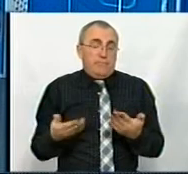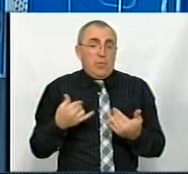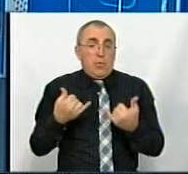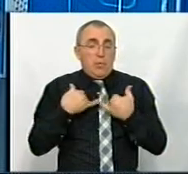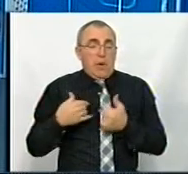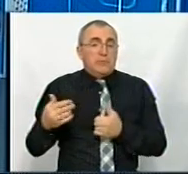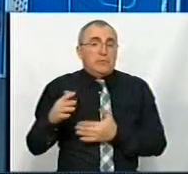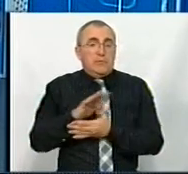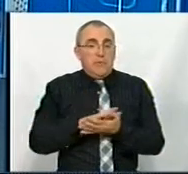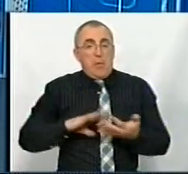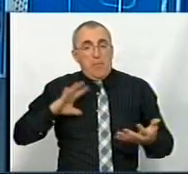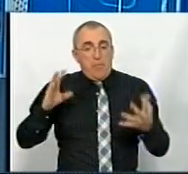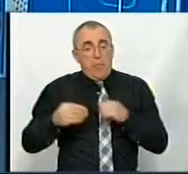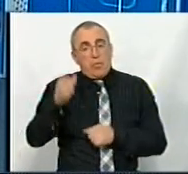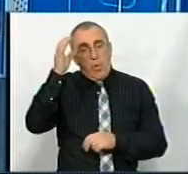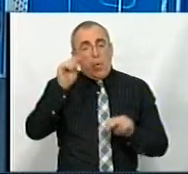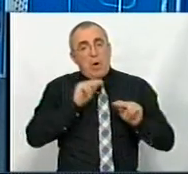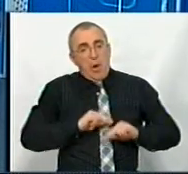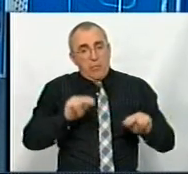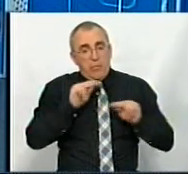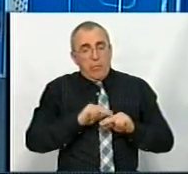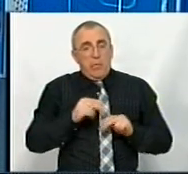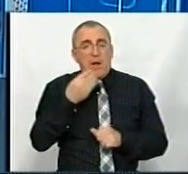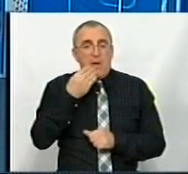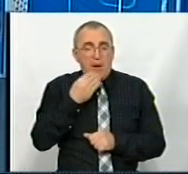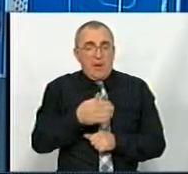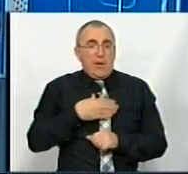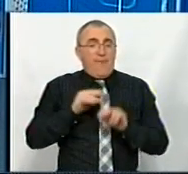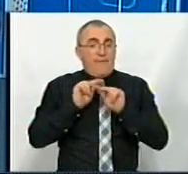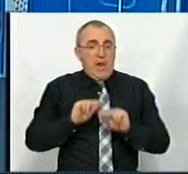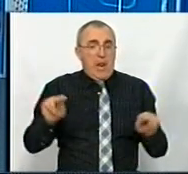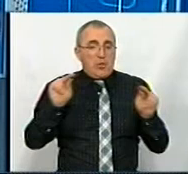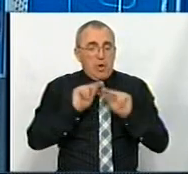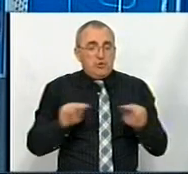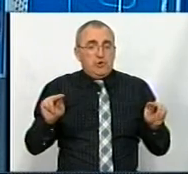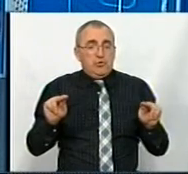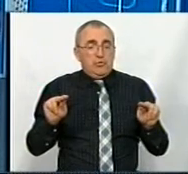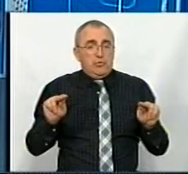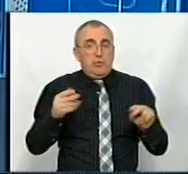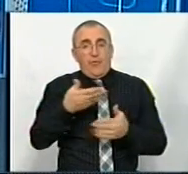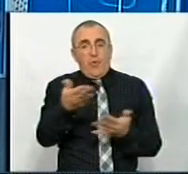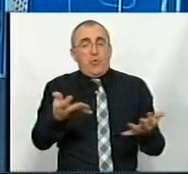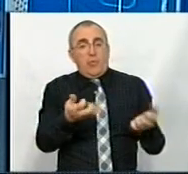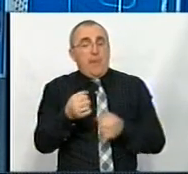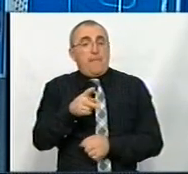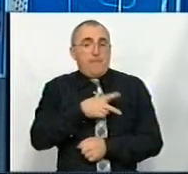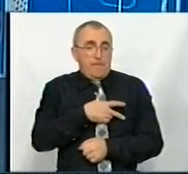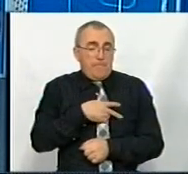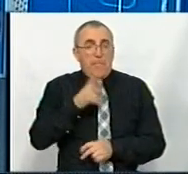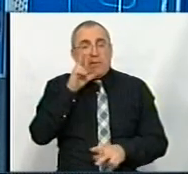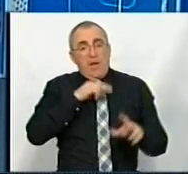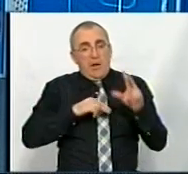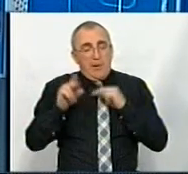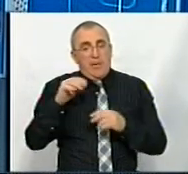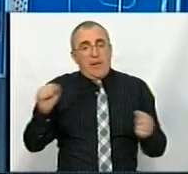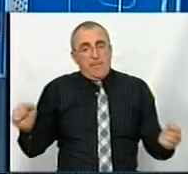проходять підсумки наукової роботи, і найкращі наші викладачі, вони отримують премії. Ми намагаємось